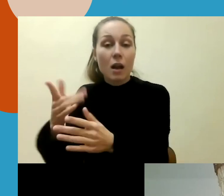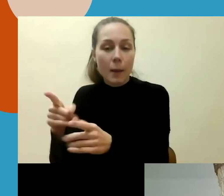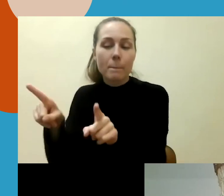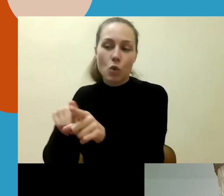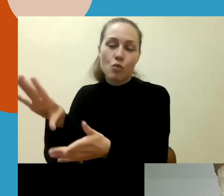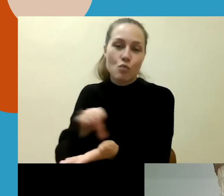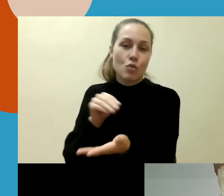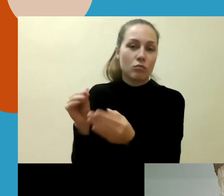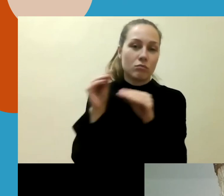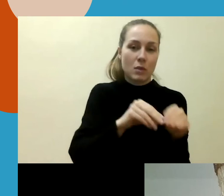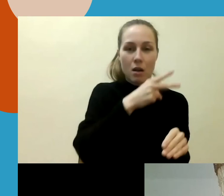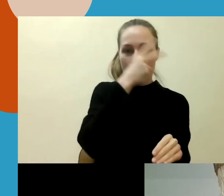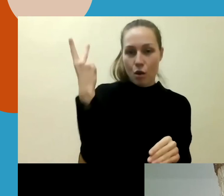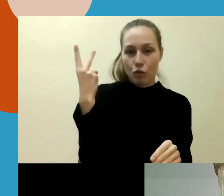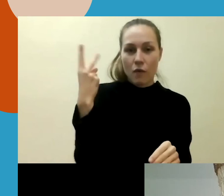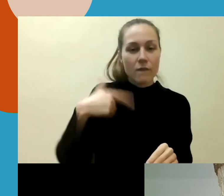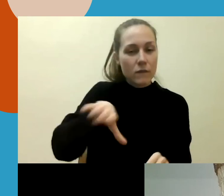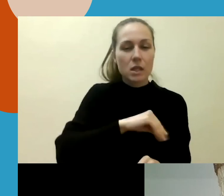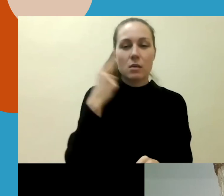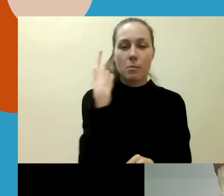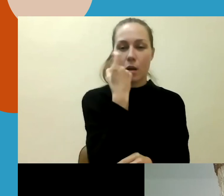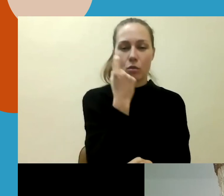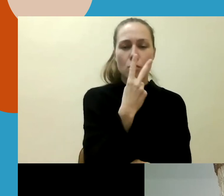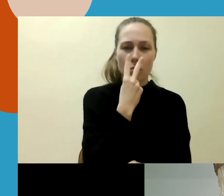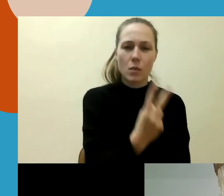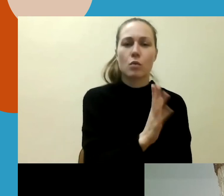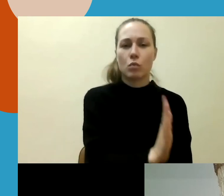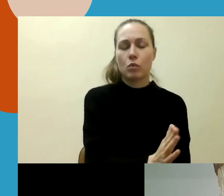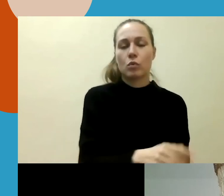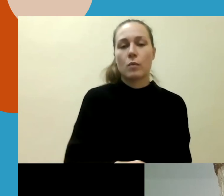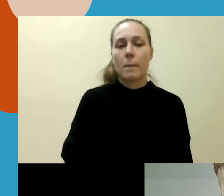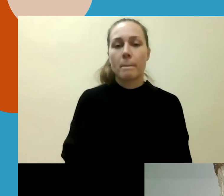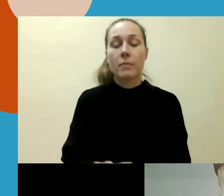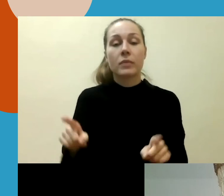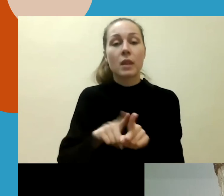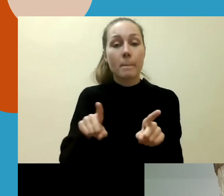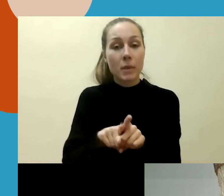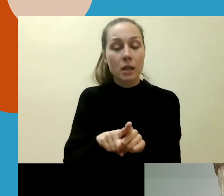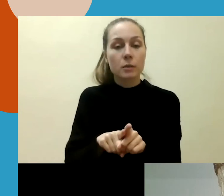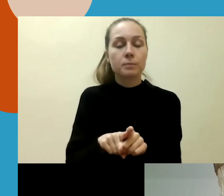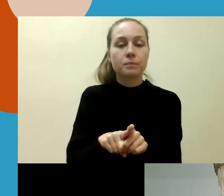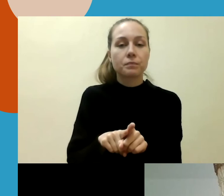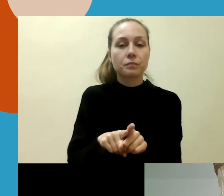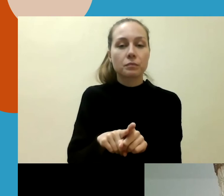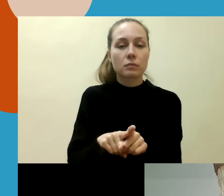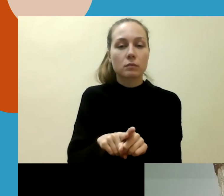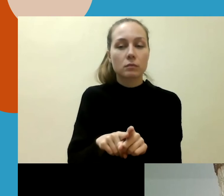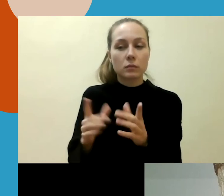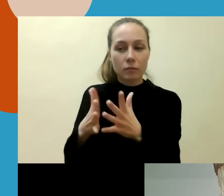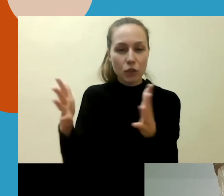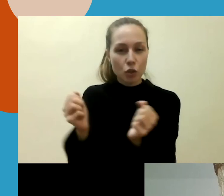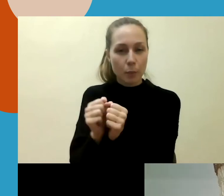būtų matomi. Ir kitas yra dalykas dėl to, kad jungtiniai karalystiai, pavyzdžiui, yra